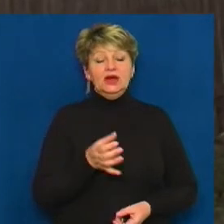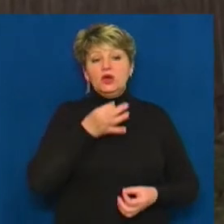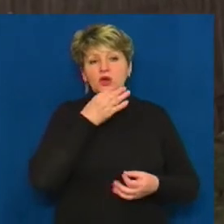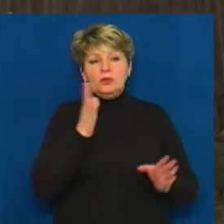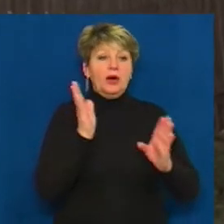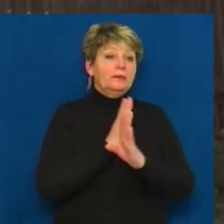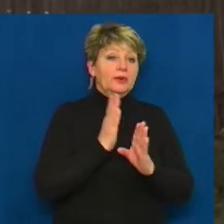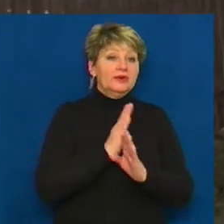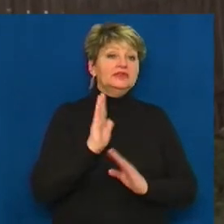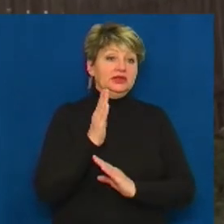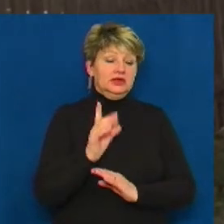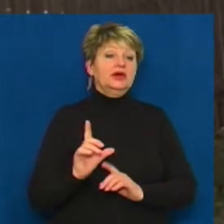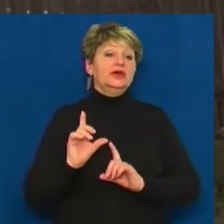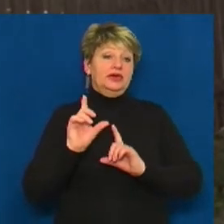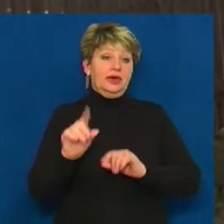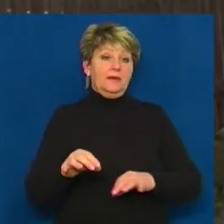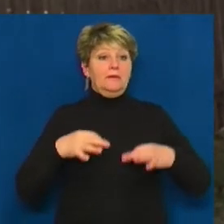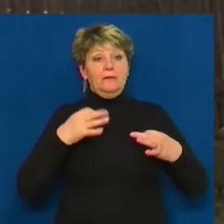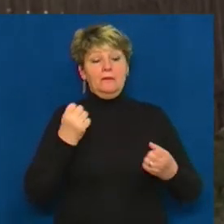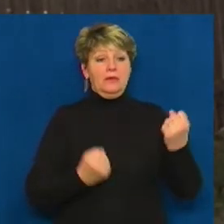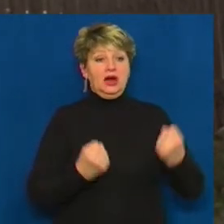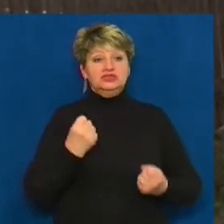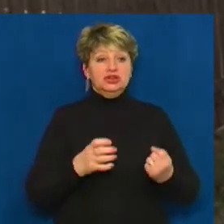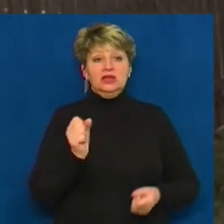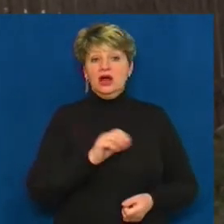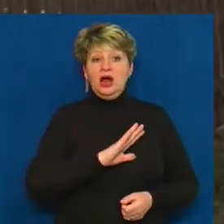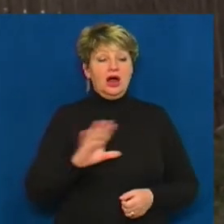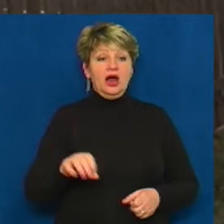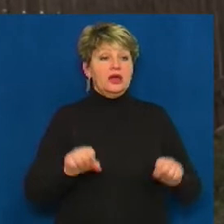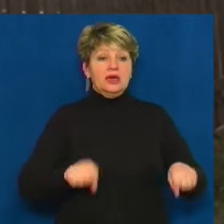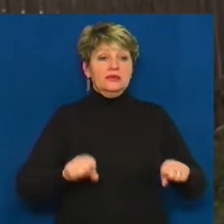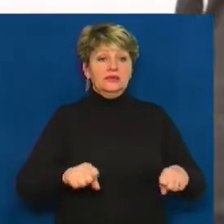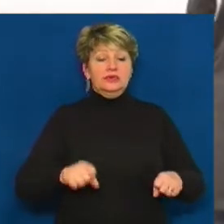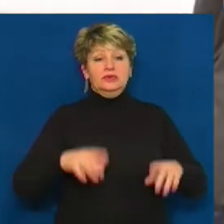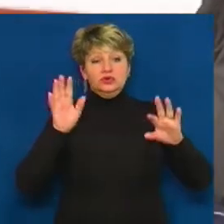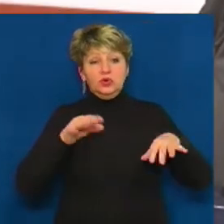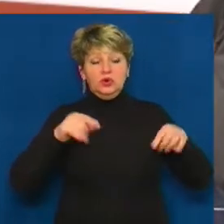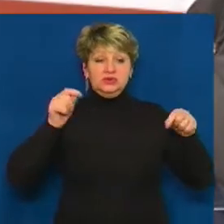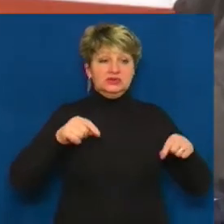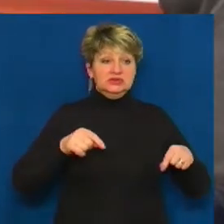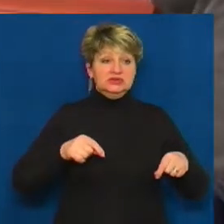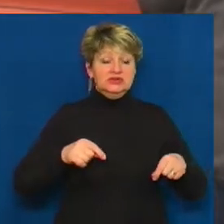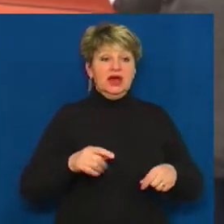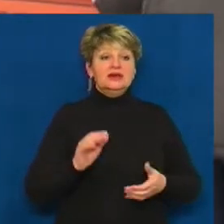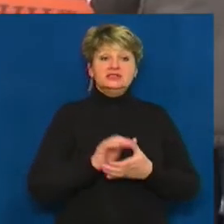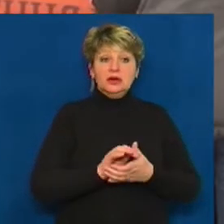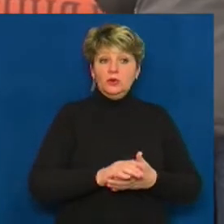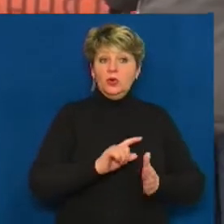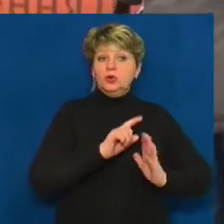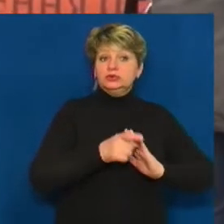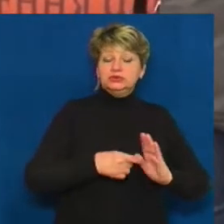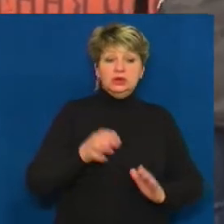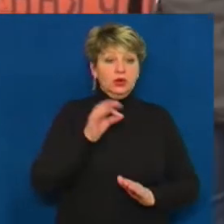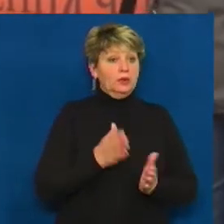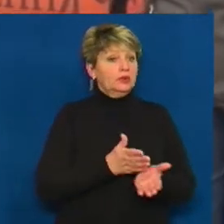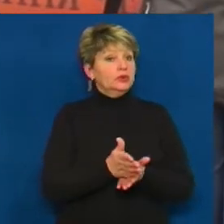погоду дитина їде у машині, а не велосипедом, там, чи коляскою по дощу, по снігу. Від знайомих дізналася про послугу соціального